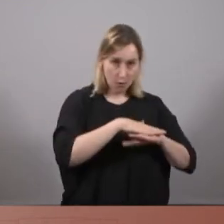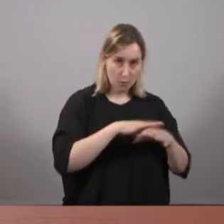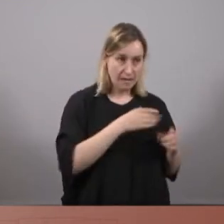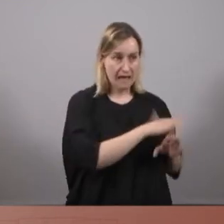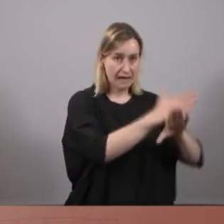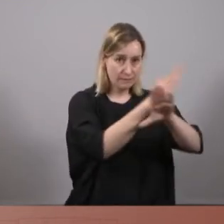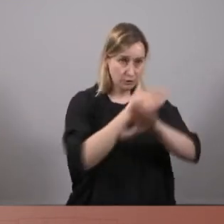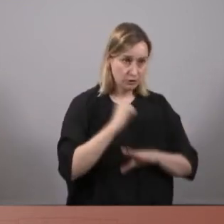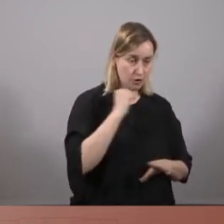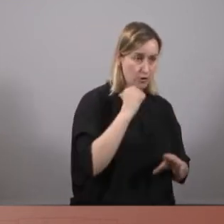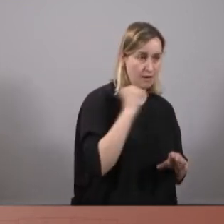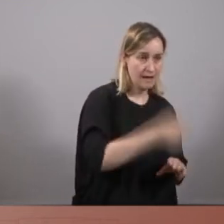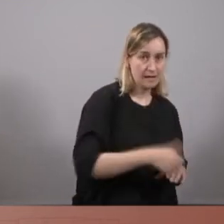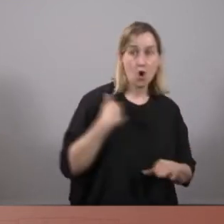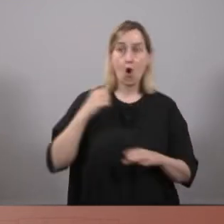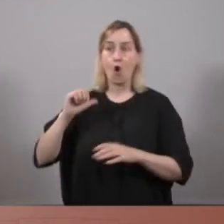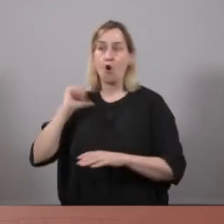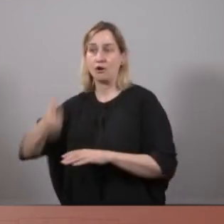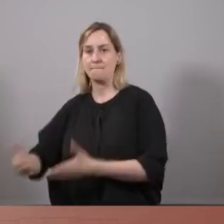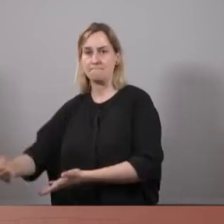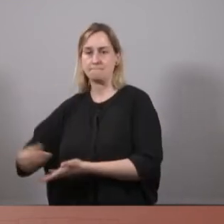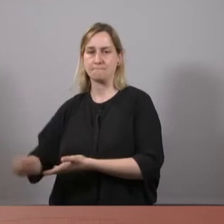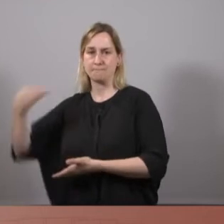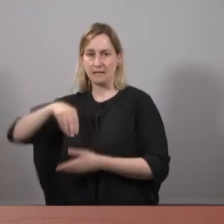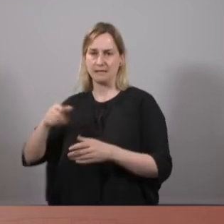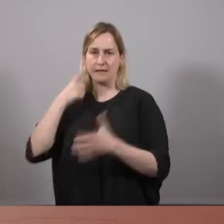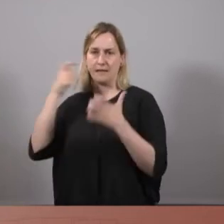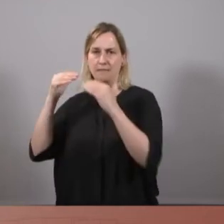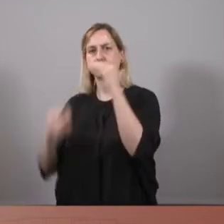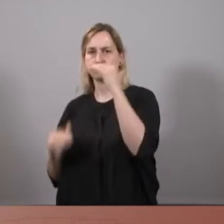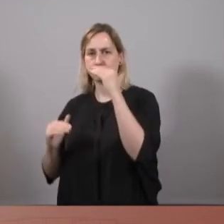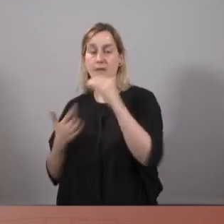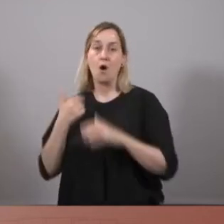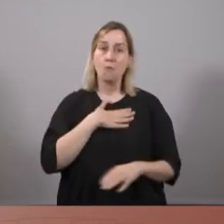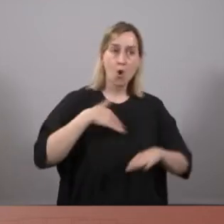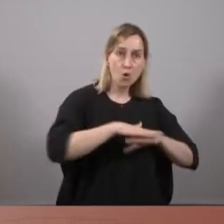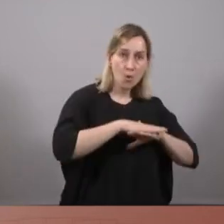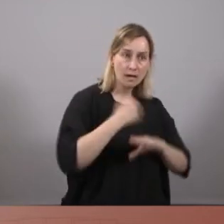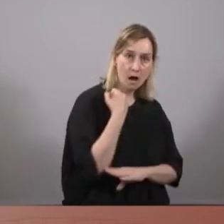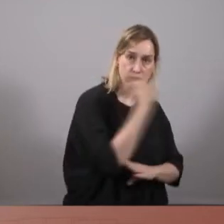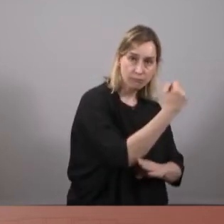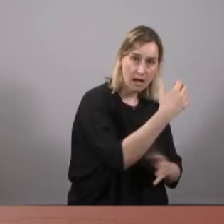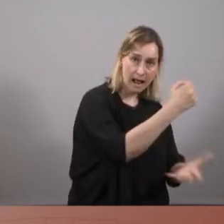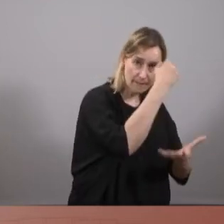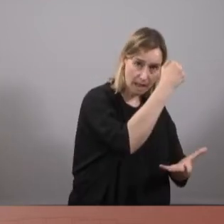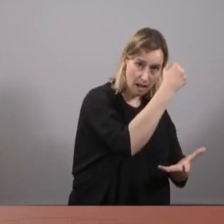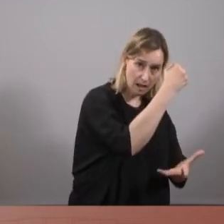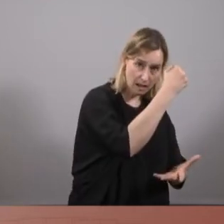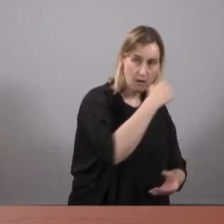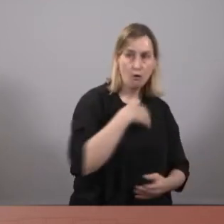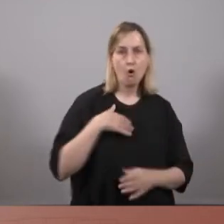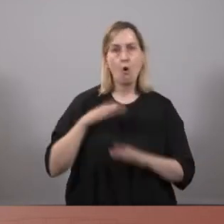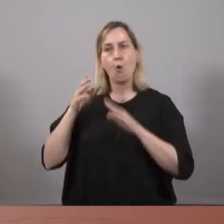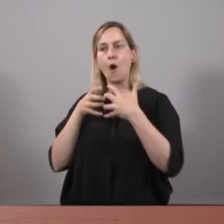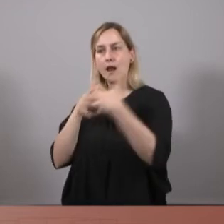riquesa? O de l'enriquiment dels més rics? I l'augment de les desigualtats? Vol governar donant suport al capital? O a la lluita